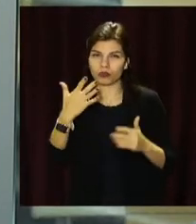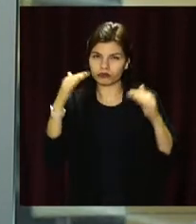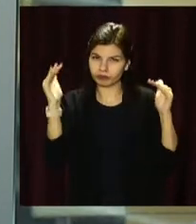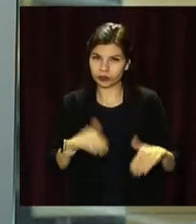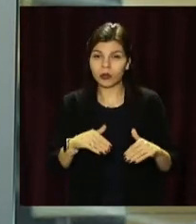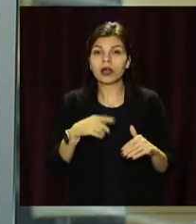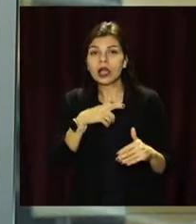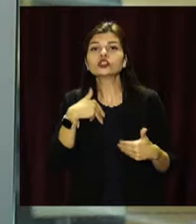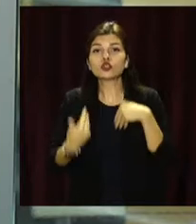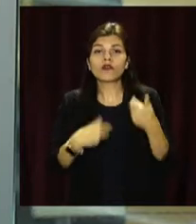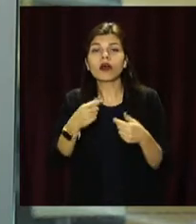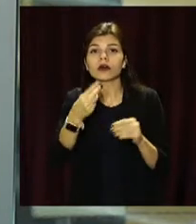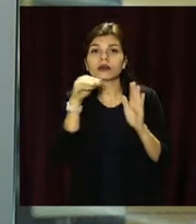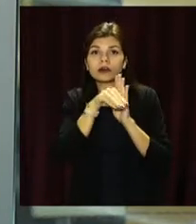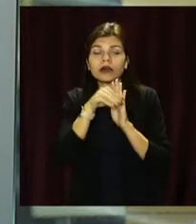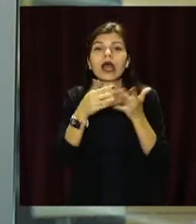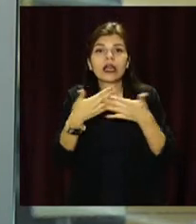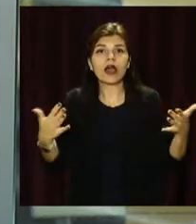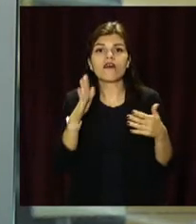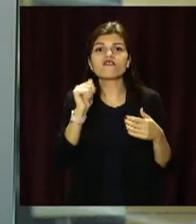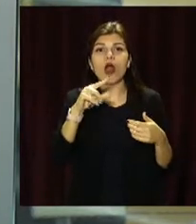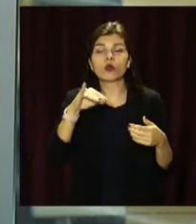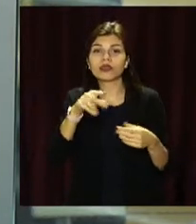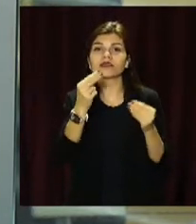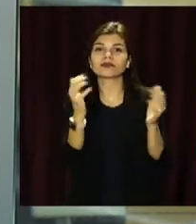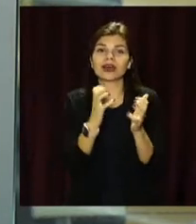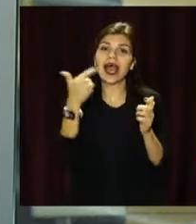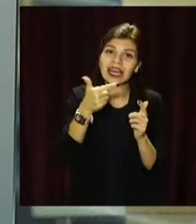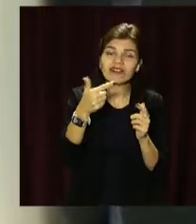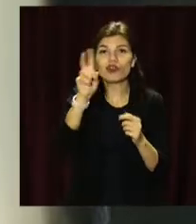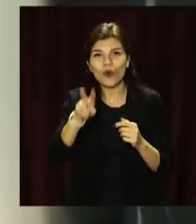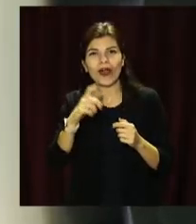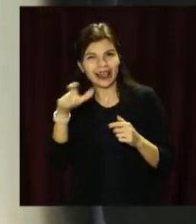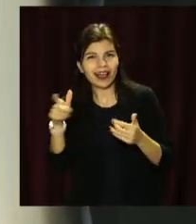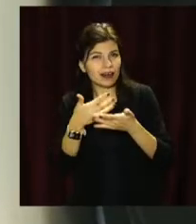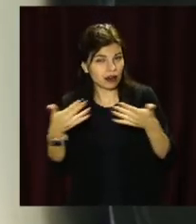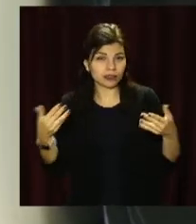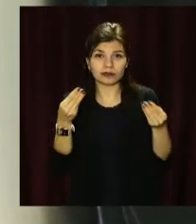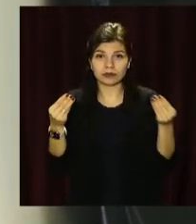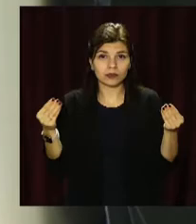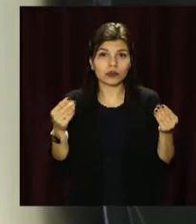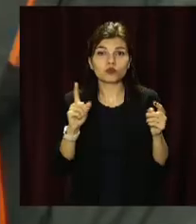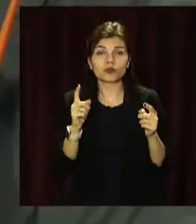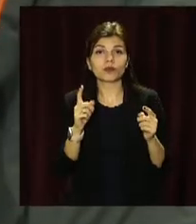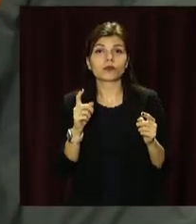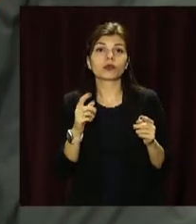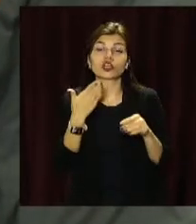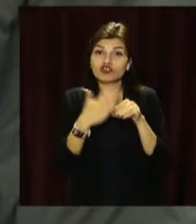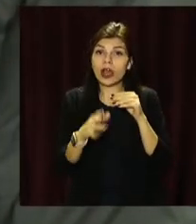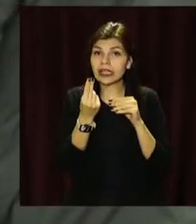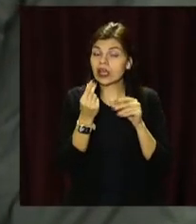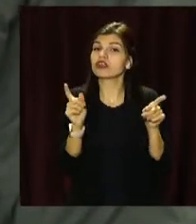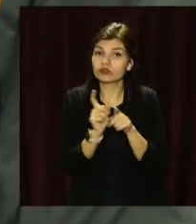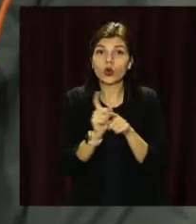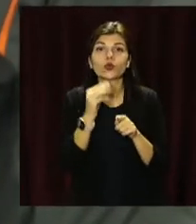радять зберігати заощадження в різній валюті. Ситуація з курсом гривні більш-менш стійка, але частину коштів